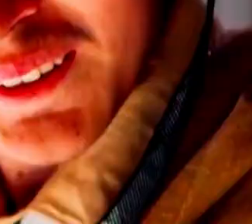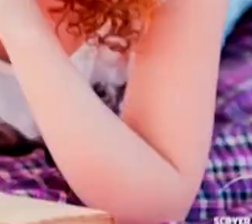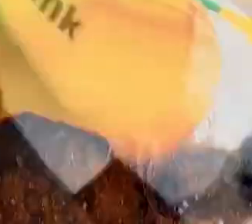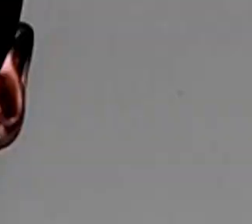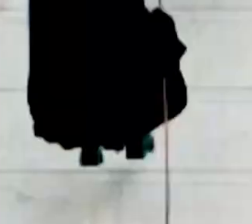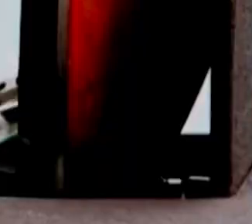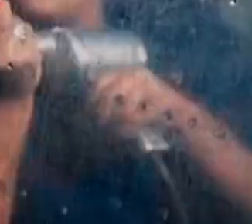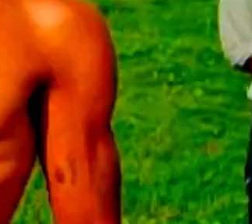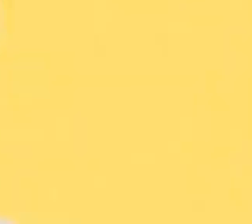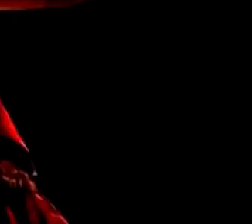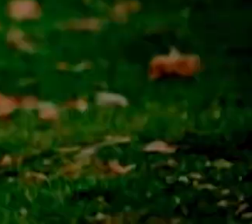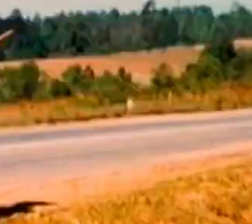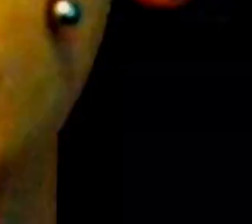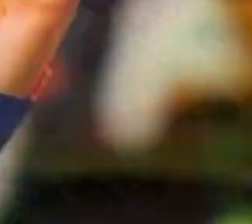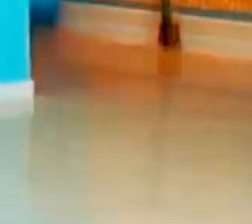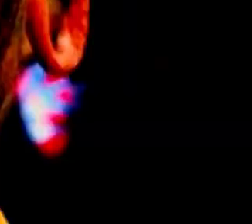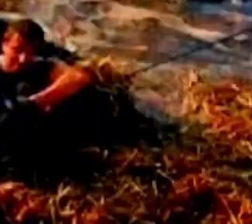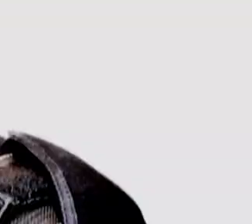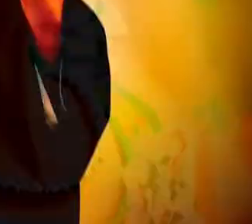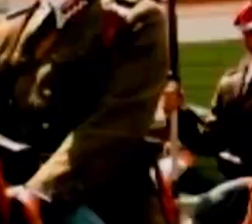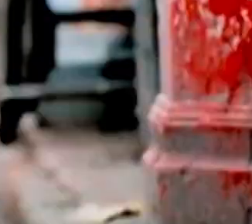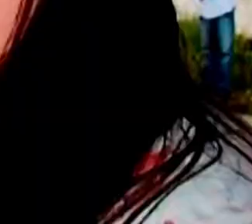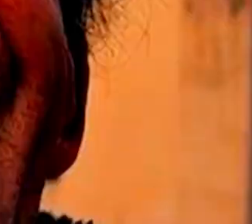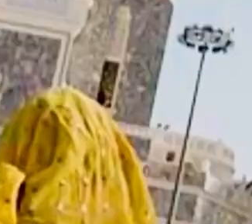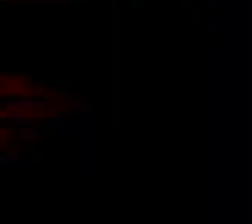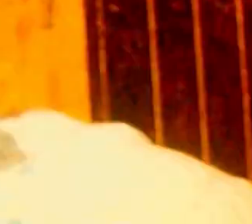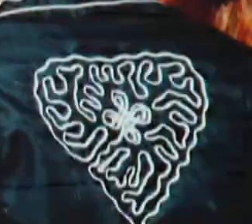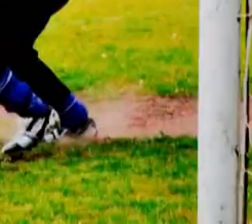możliwość dzielenia się z sobą wrażeniami.